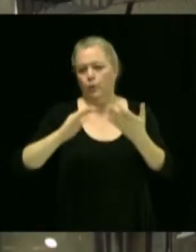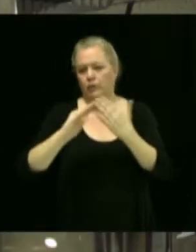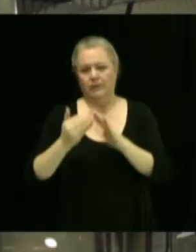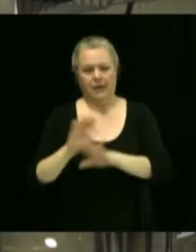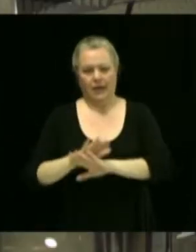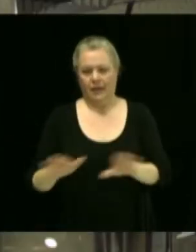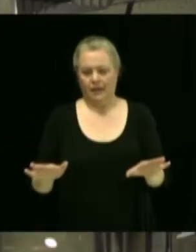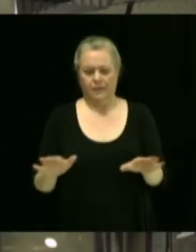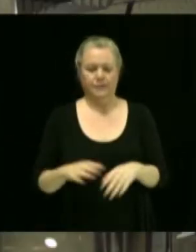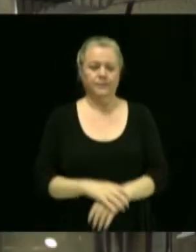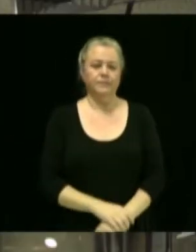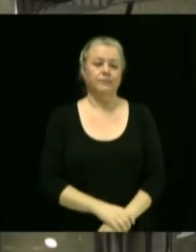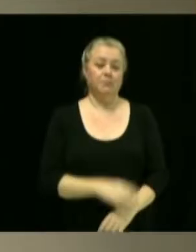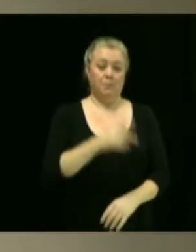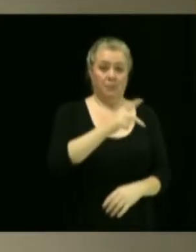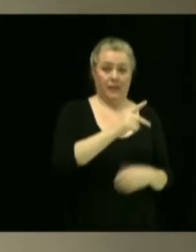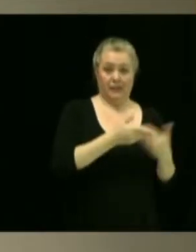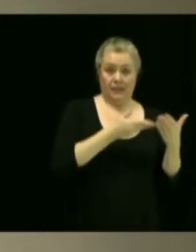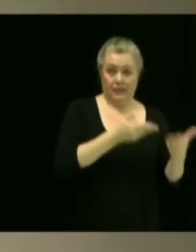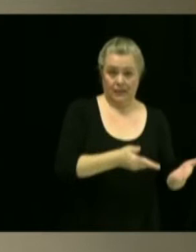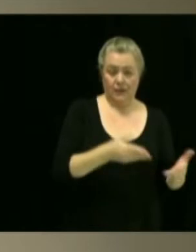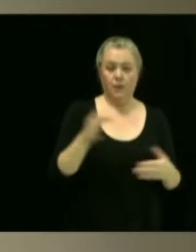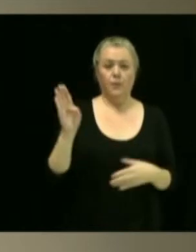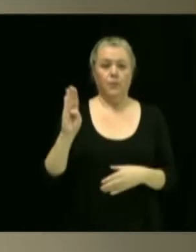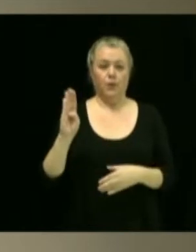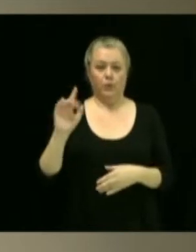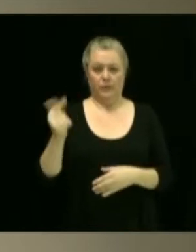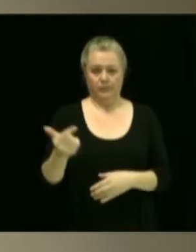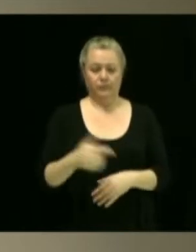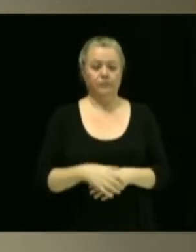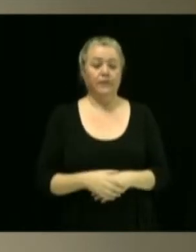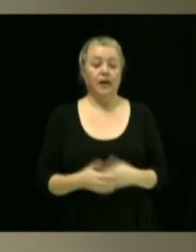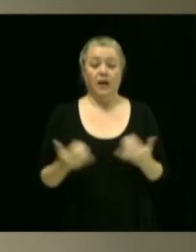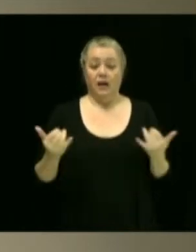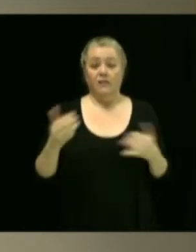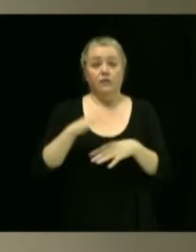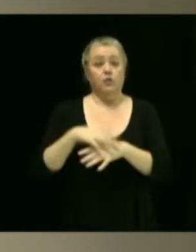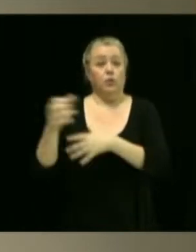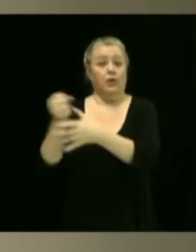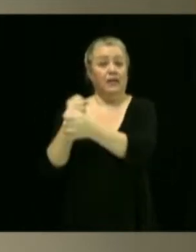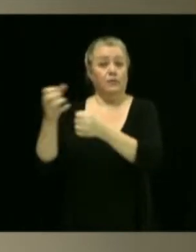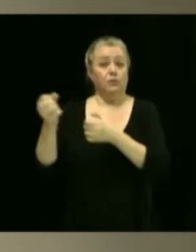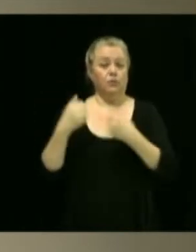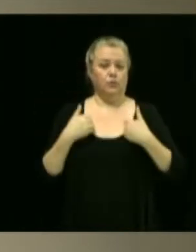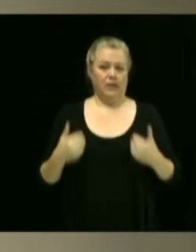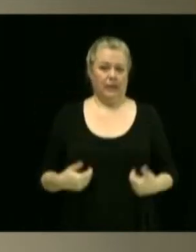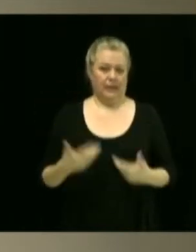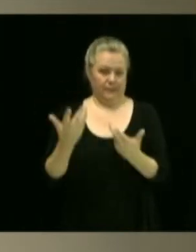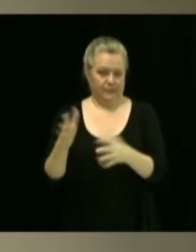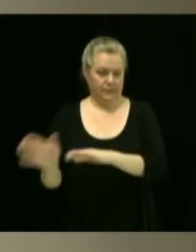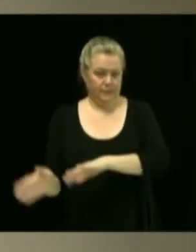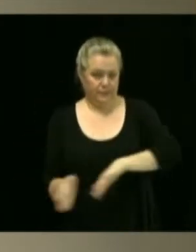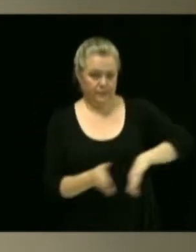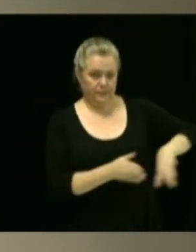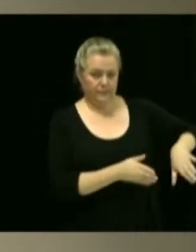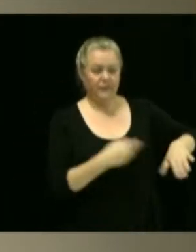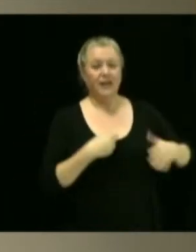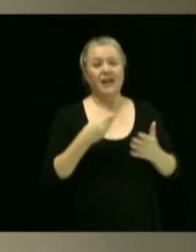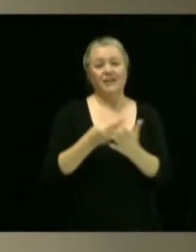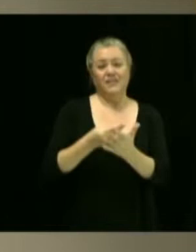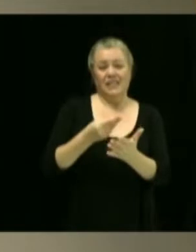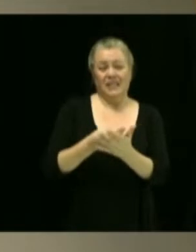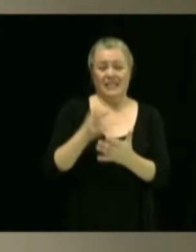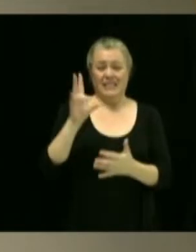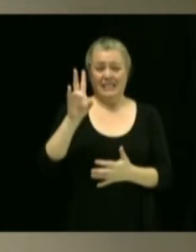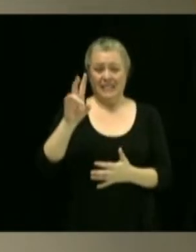Patrick Benoît. C'est ce qui met fin à la section ressources humaines. Maintenant, dans finances et trésorerie, 7